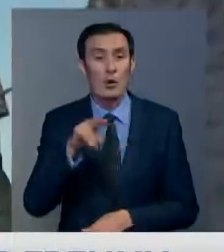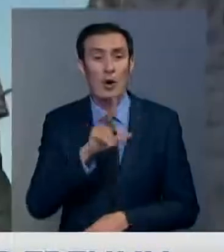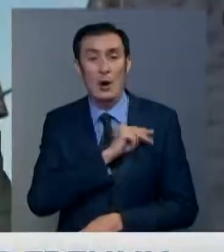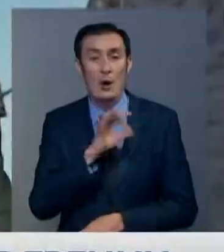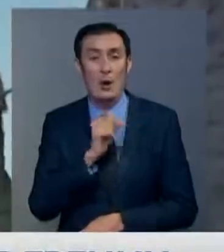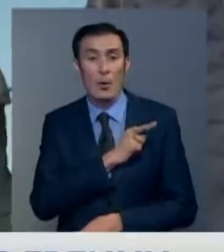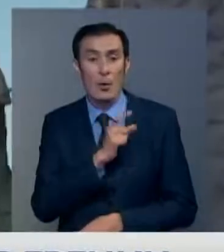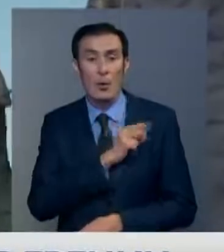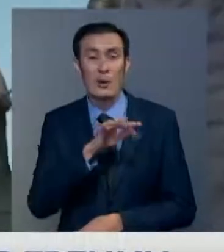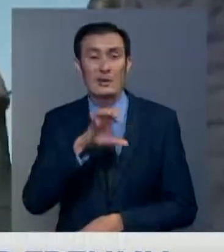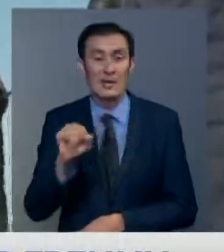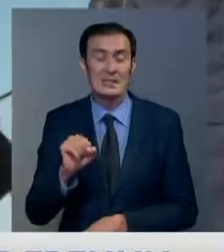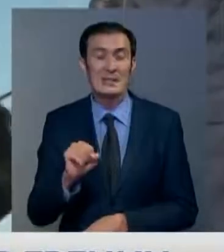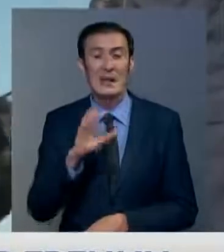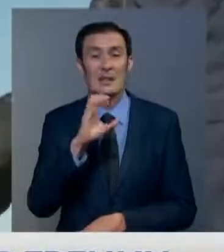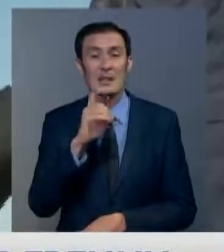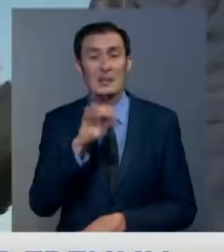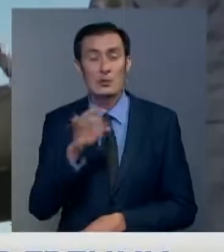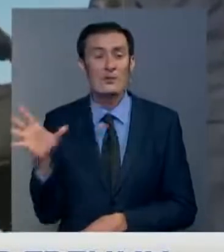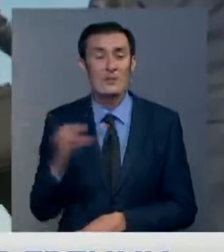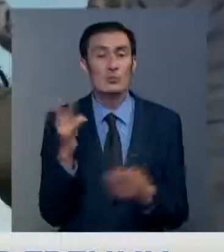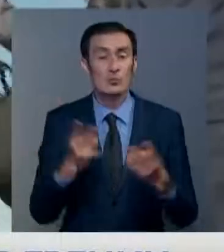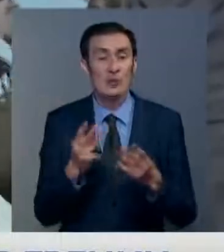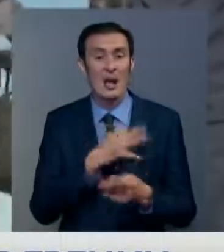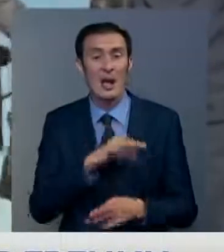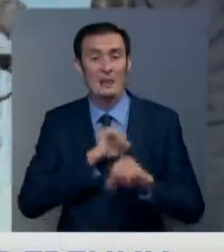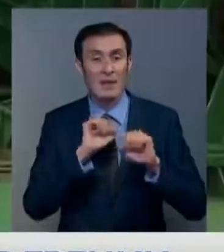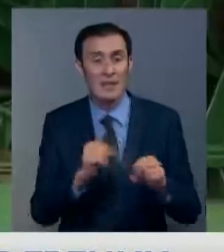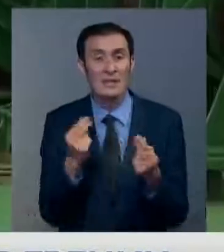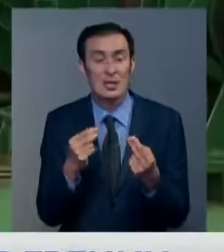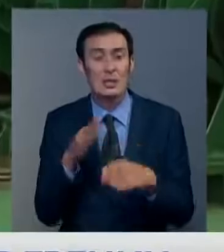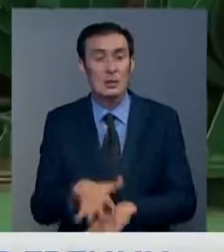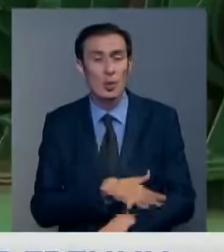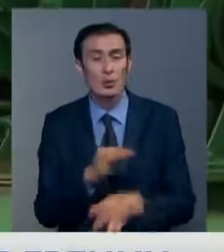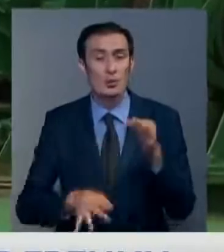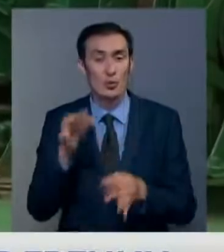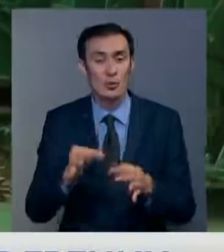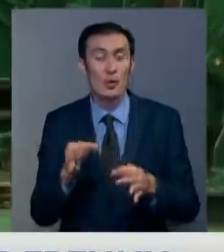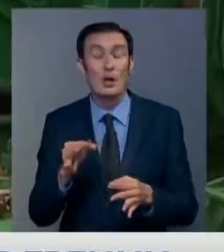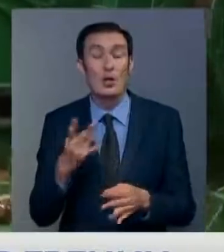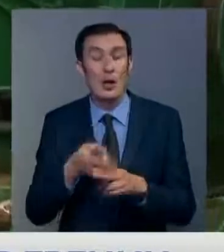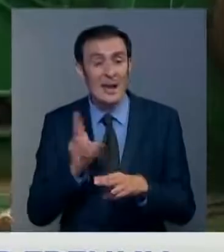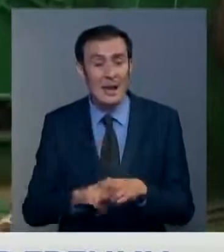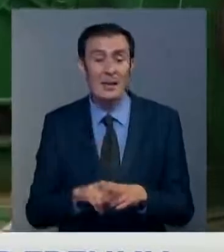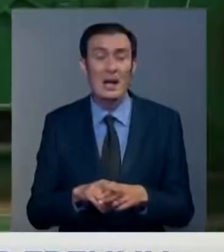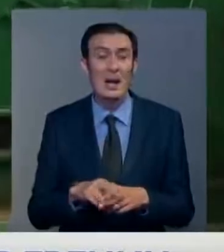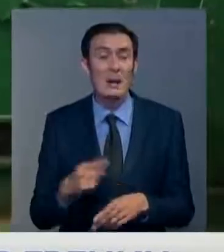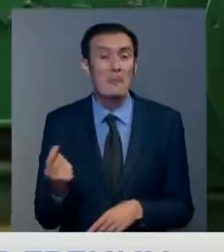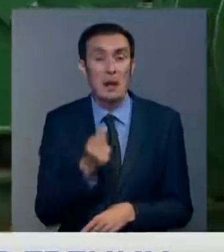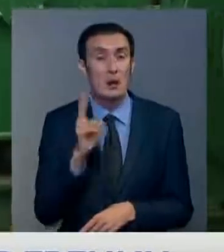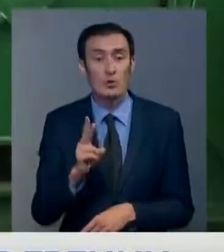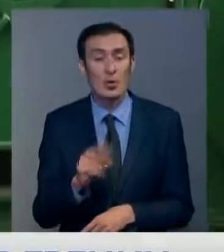Херсонская. Всем арестованным нужны адвокаты и деньги на долгосрочные судебные тяжбы. Но даже это мало кого